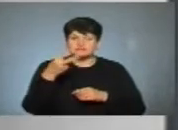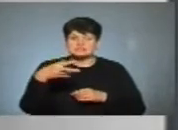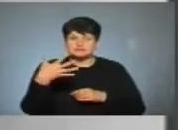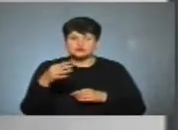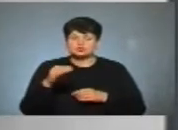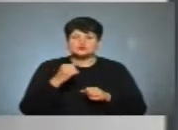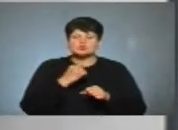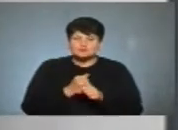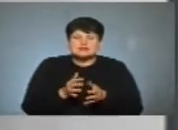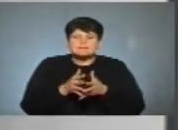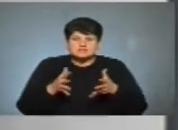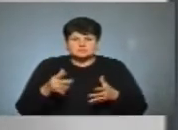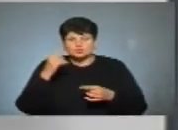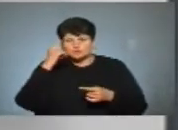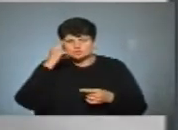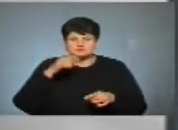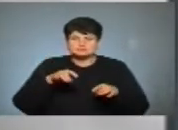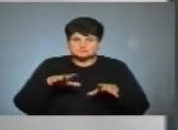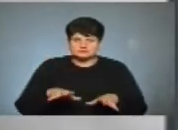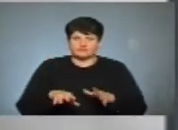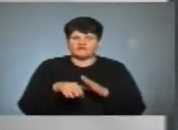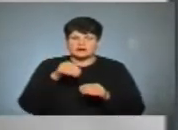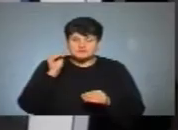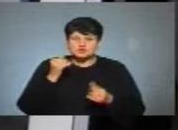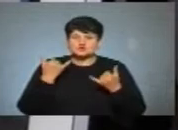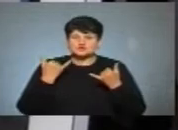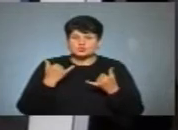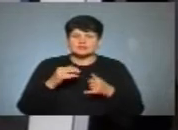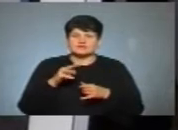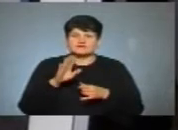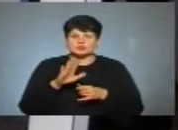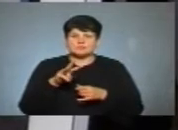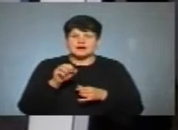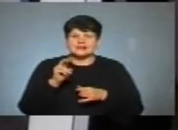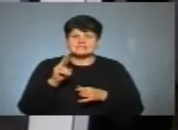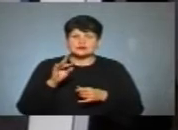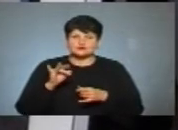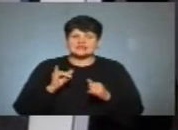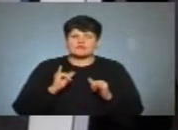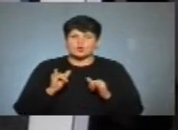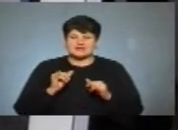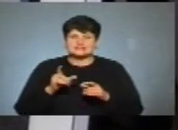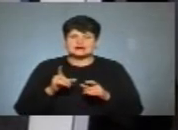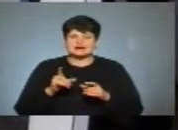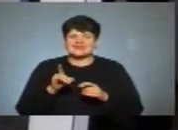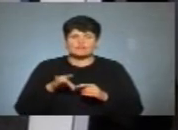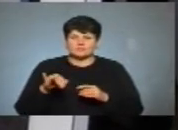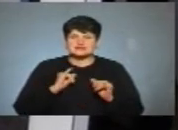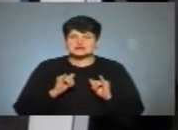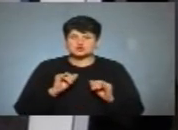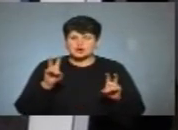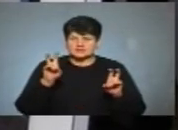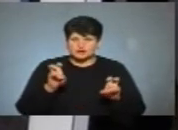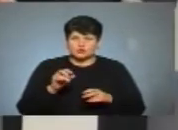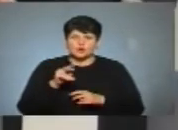зробили максимально обдуманий вибір. Отож, сьогодні у нас в гостях Віктор Мацикур, представник партії «Європейська Солідарність», Любов Вовк,